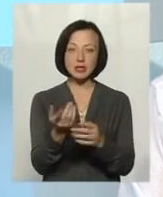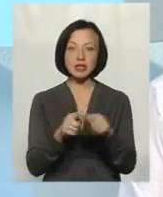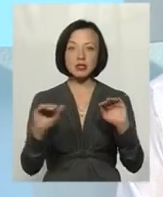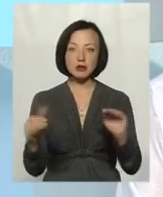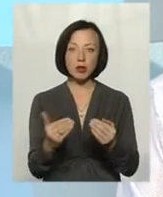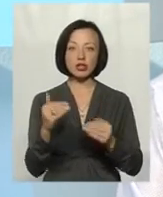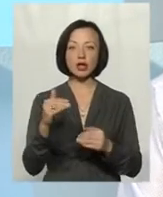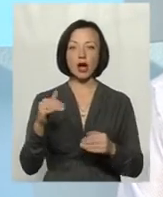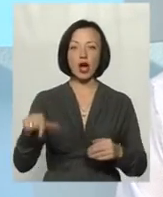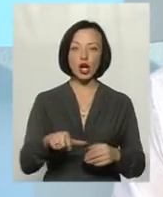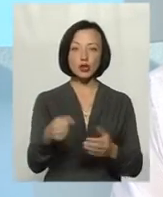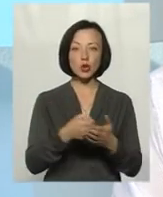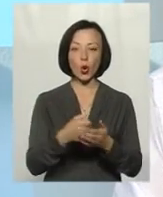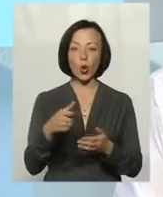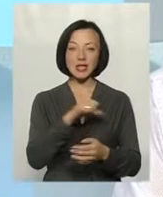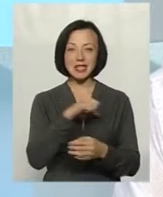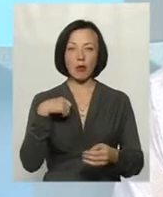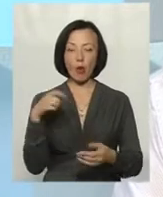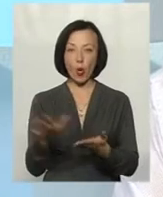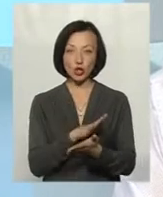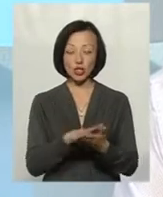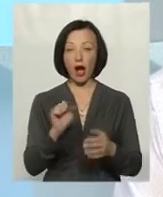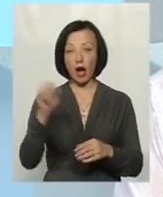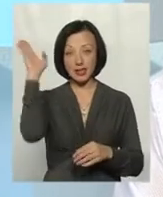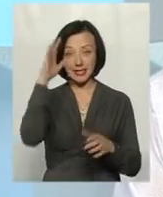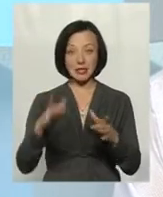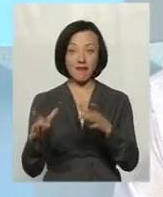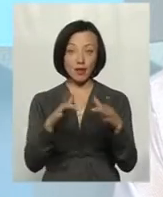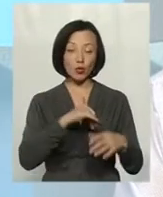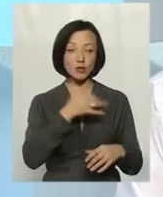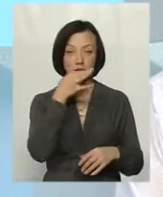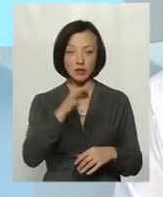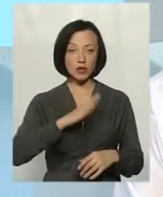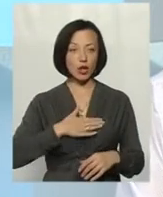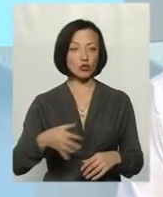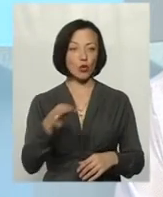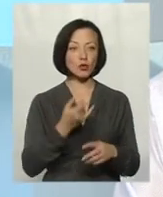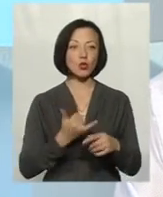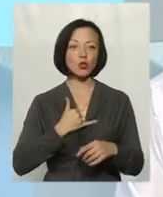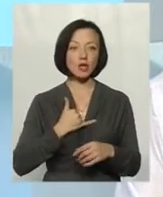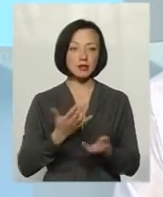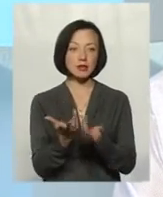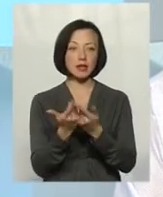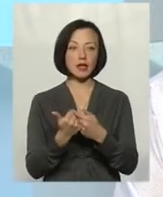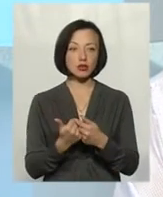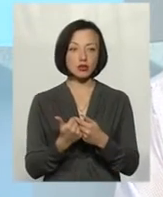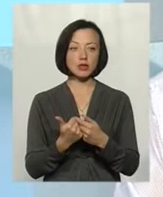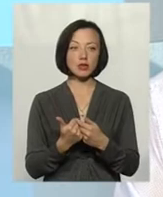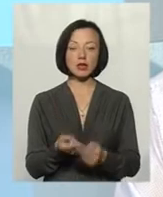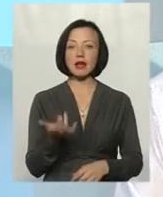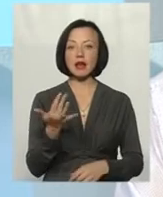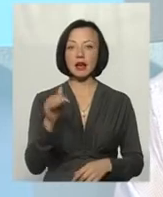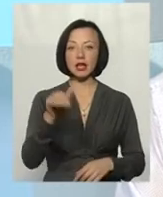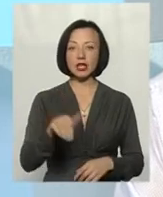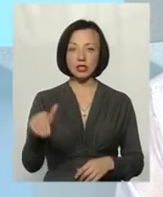здатність річки до самоочищення. А щодо ставків, то я взагалі хочу сказати про нашу область. У нас налічується кілька тисяч,